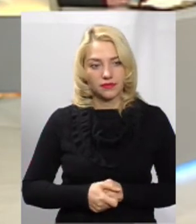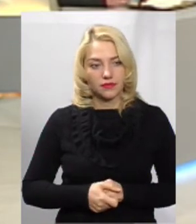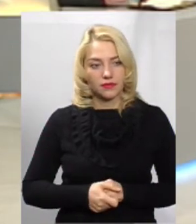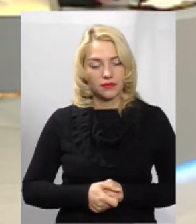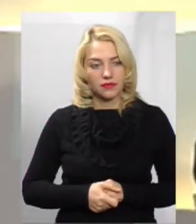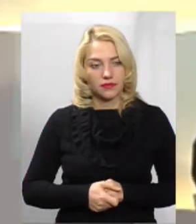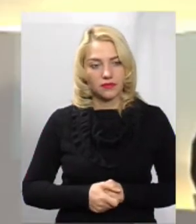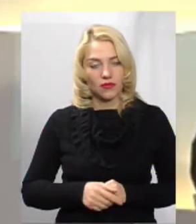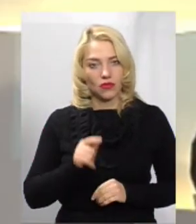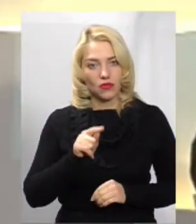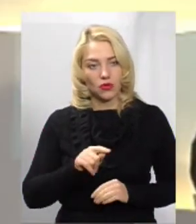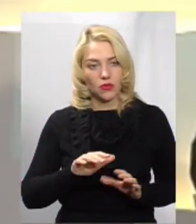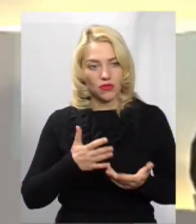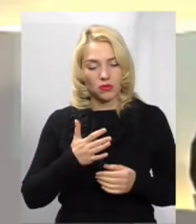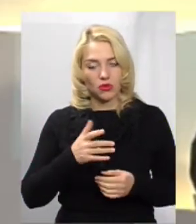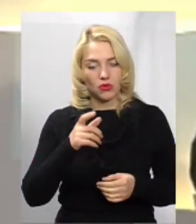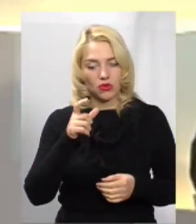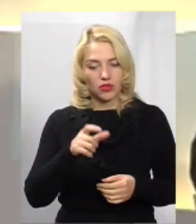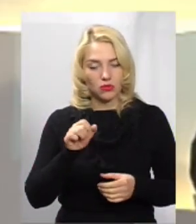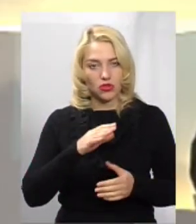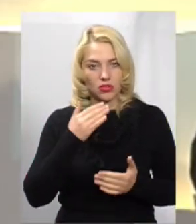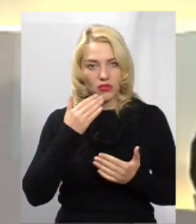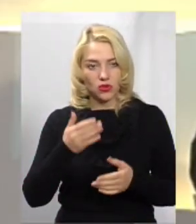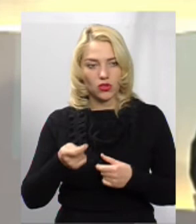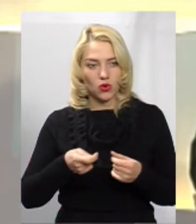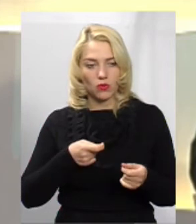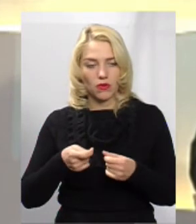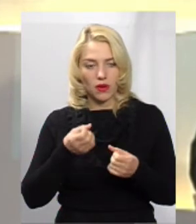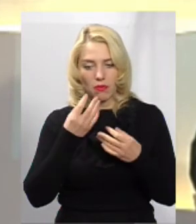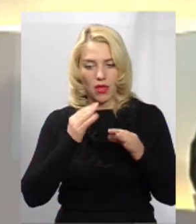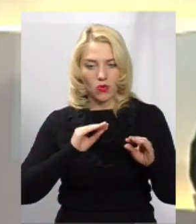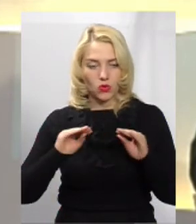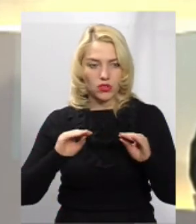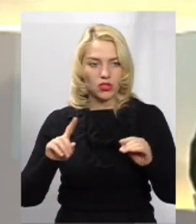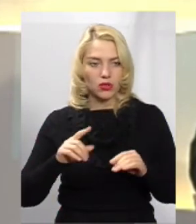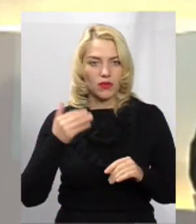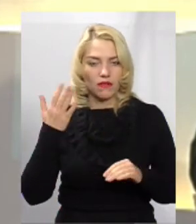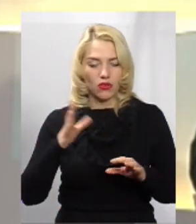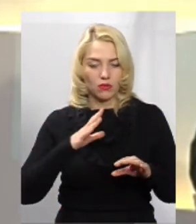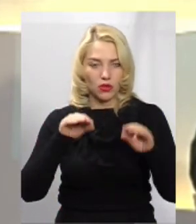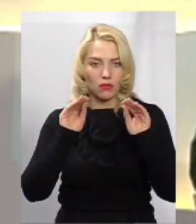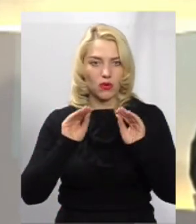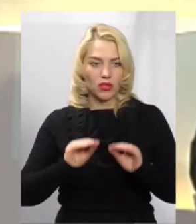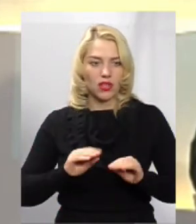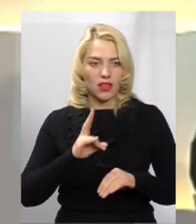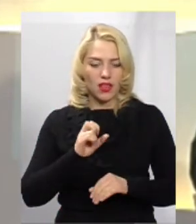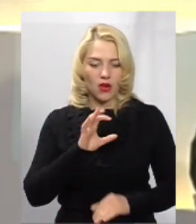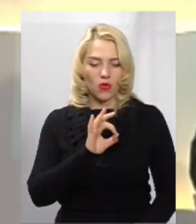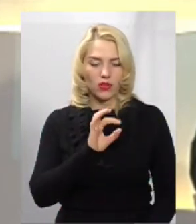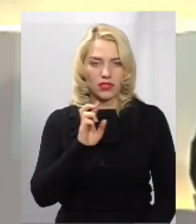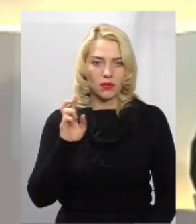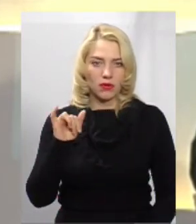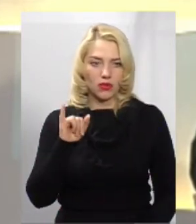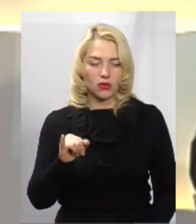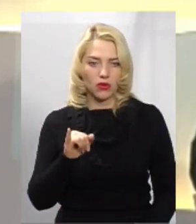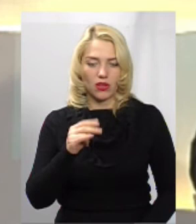В тому випадку вона може звернутися в управління екології і благоустрою, для того, щоб вони склали протокол на ОСВБ, яке погано доглядає